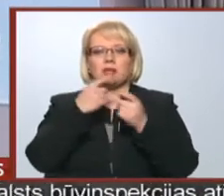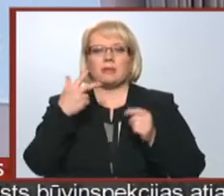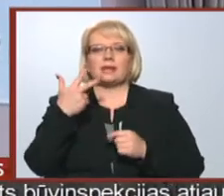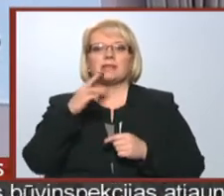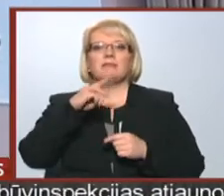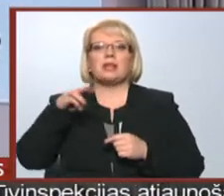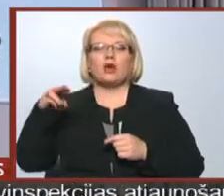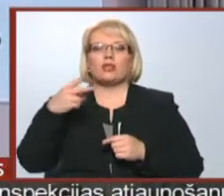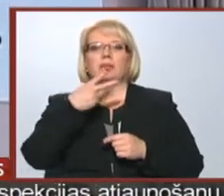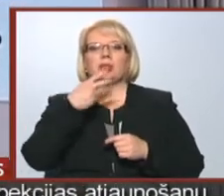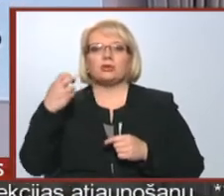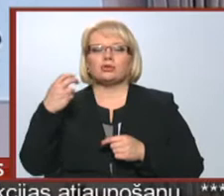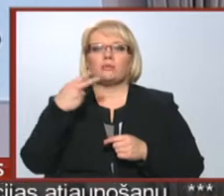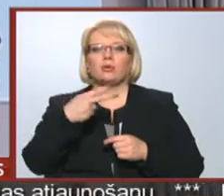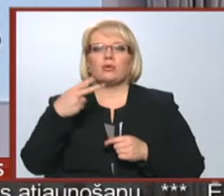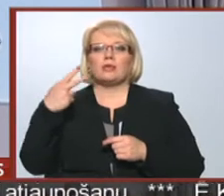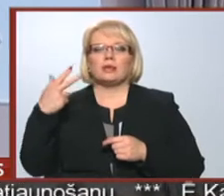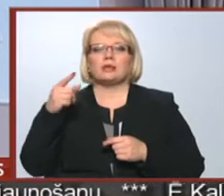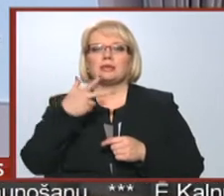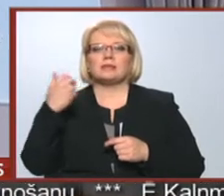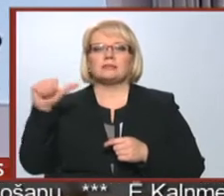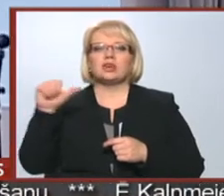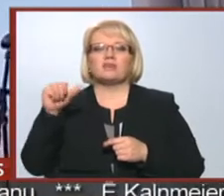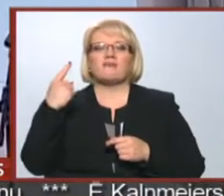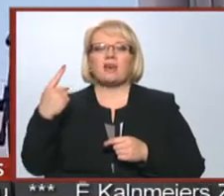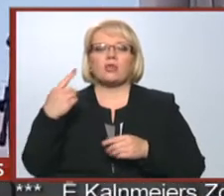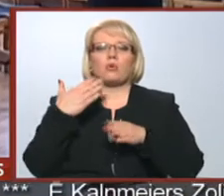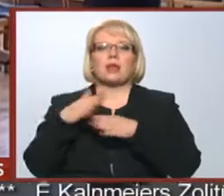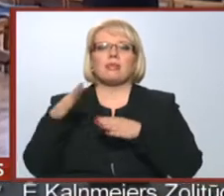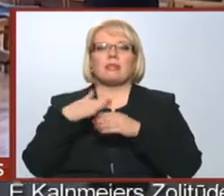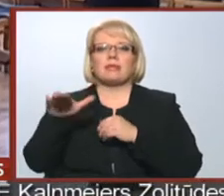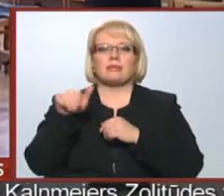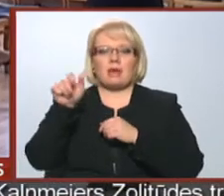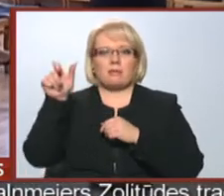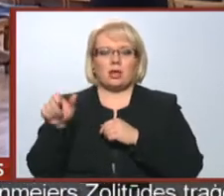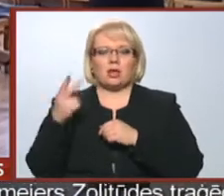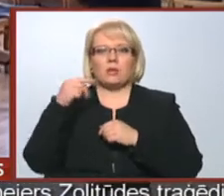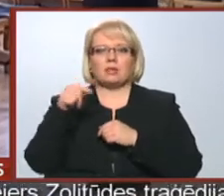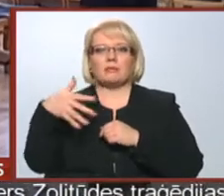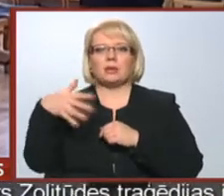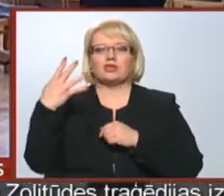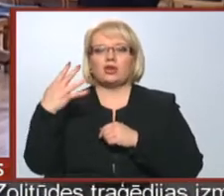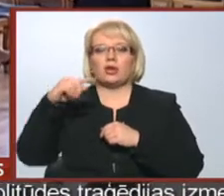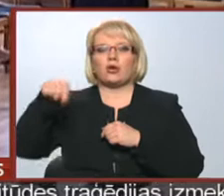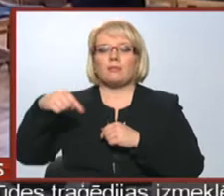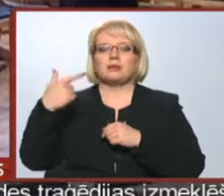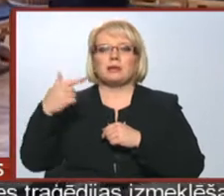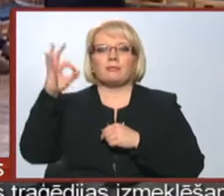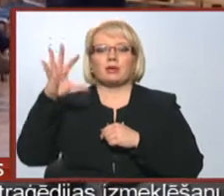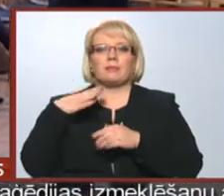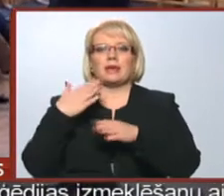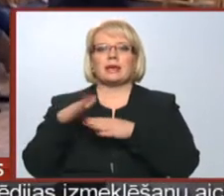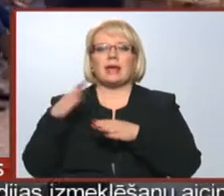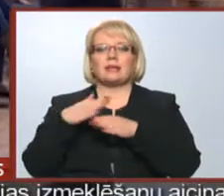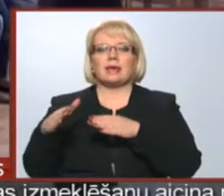.220.361 kredītu ņēmēju. No tiem 54,7% bija